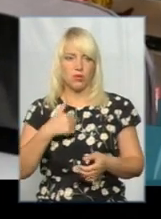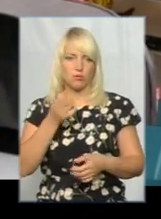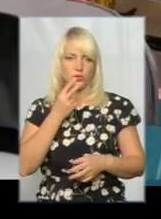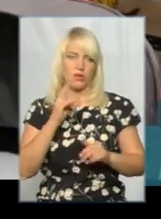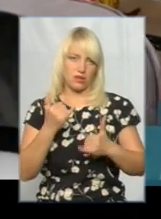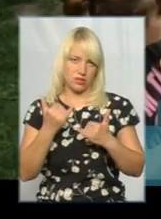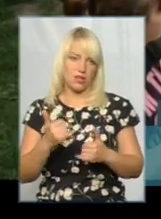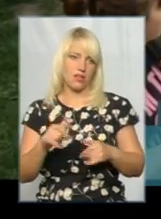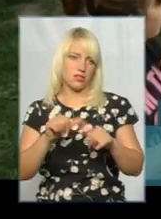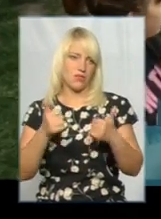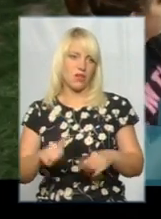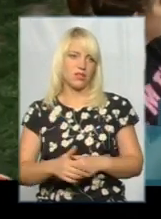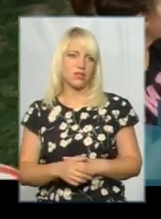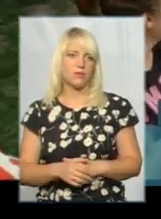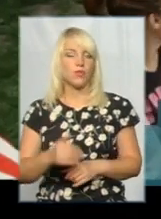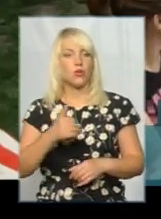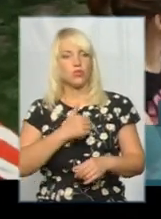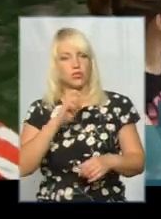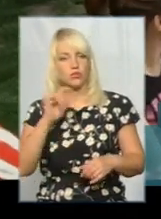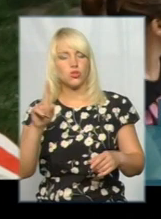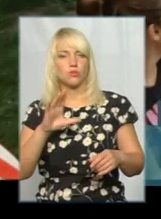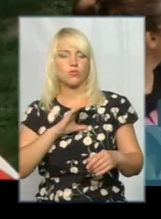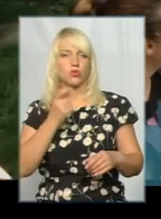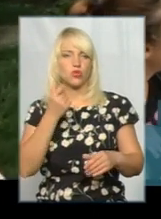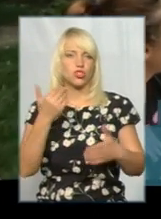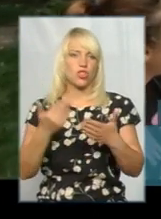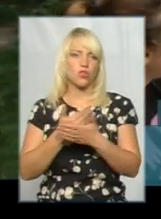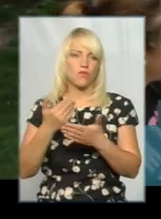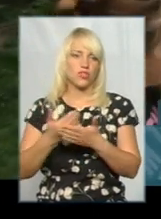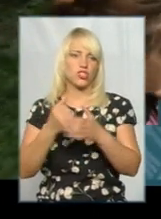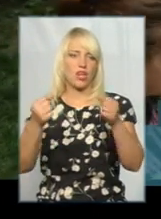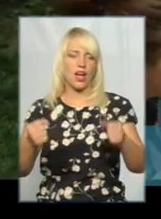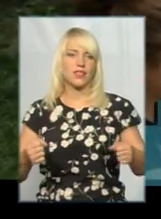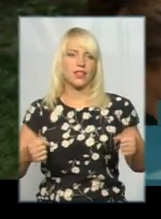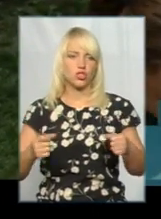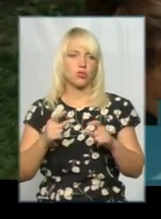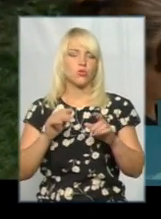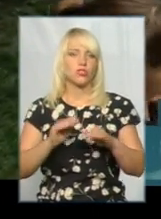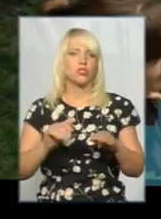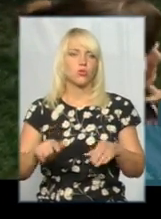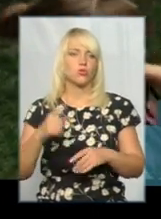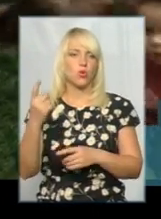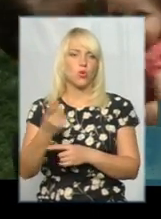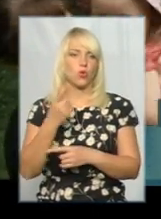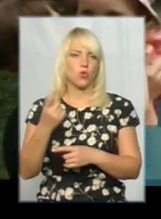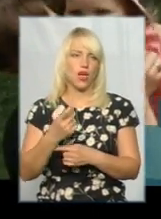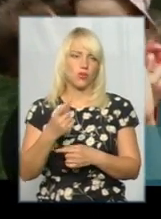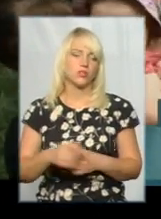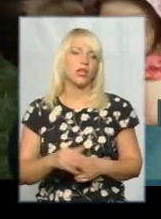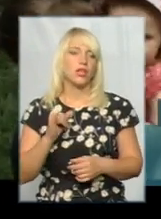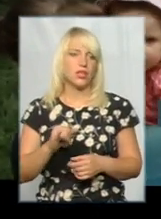виглядить. Хотілося б, щоб трошки новіші були, скажімо так, атракціони, тому що і діти тут гуляють, і,